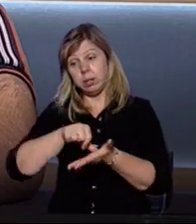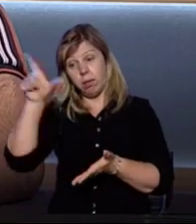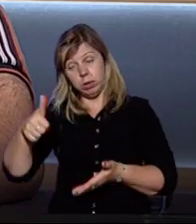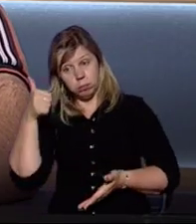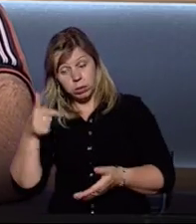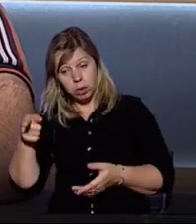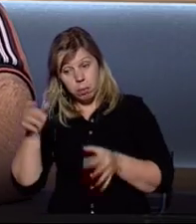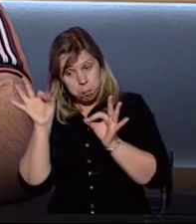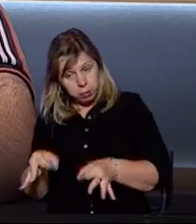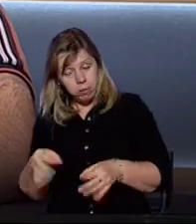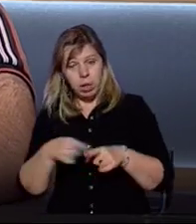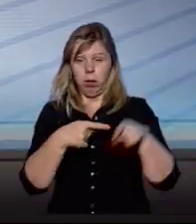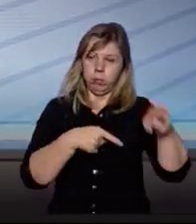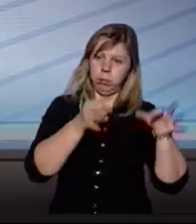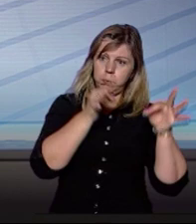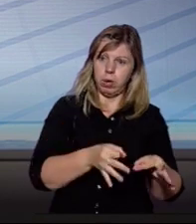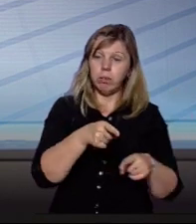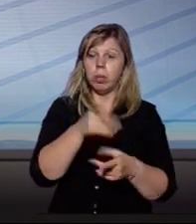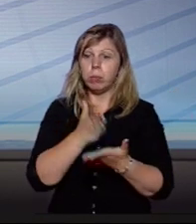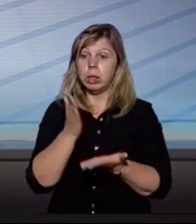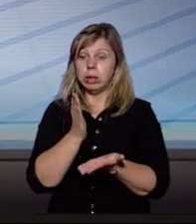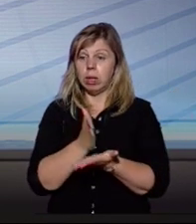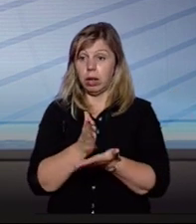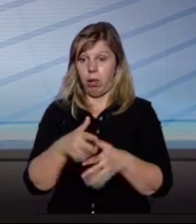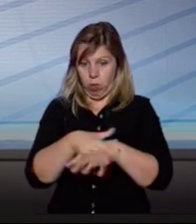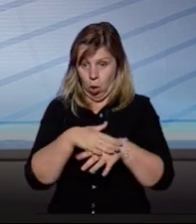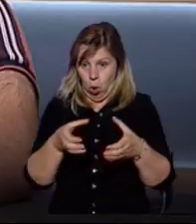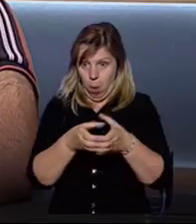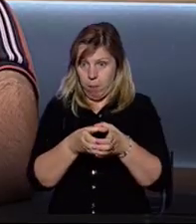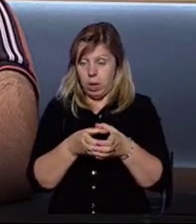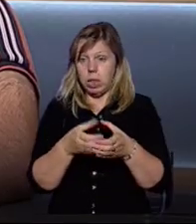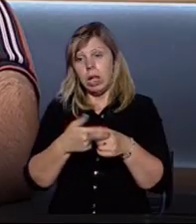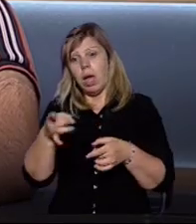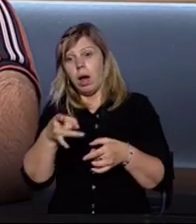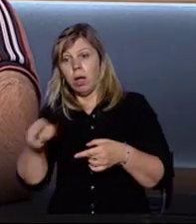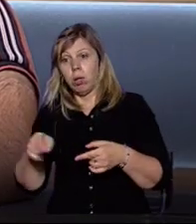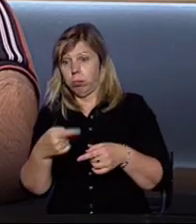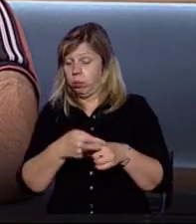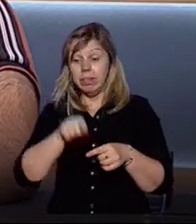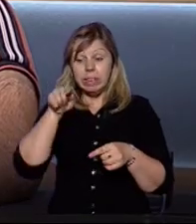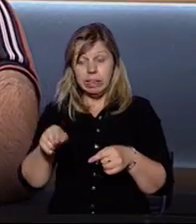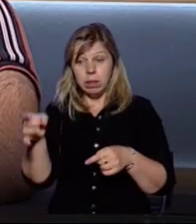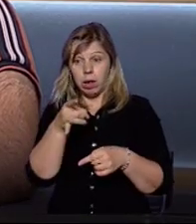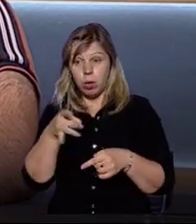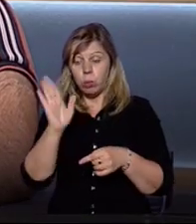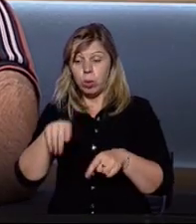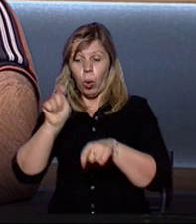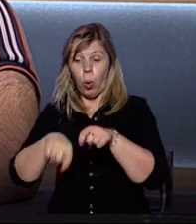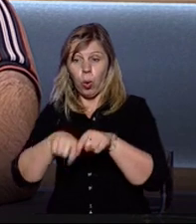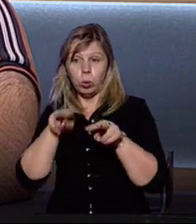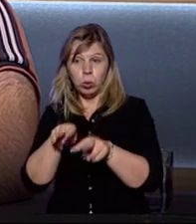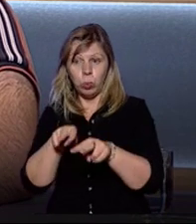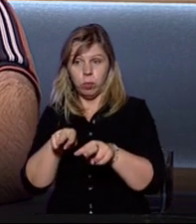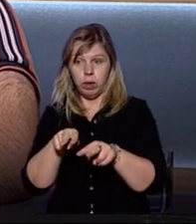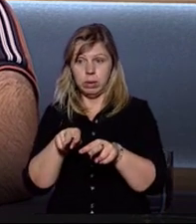або права та чи інша рада. Вони будуть знаходитися безпосередньо у громаді або чи ж у районах? Ні. В тих районах і будуть контролювати. Ну,